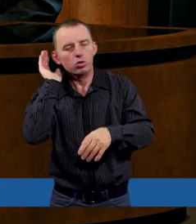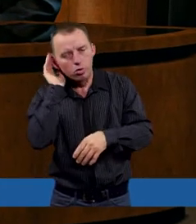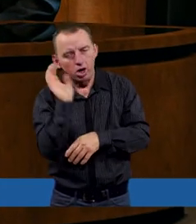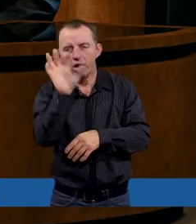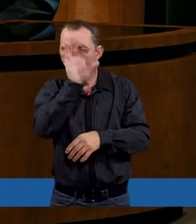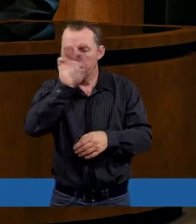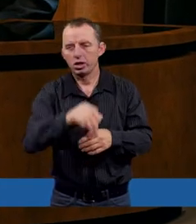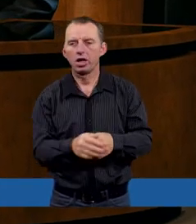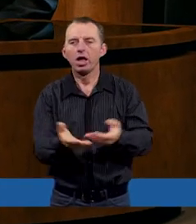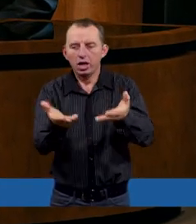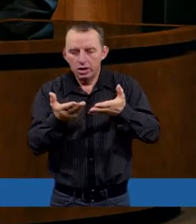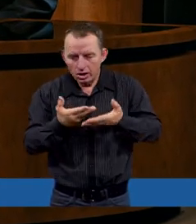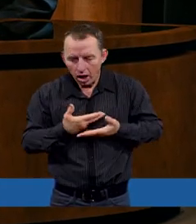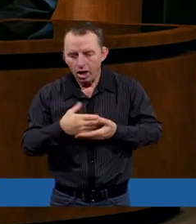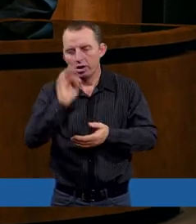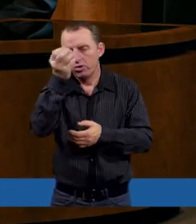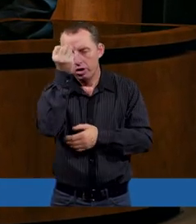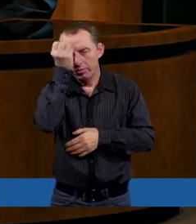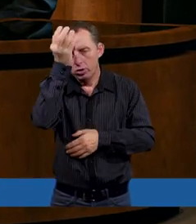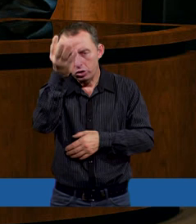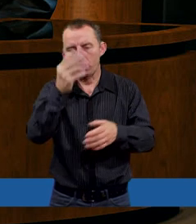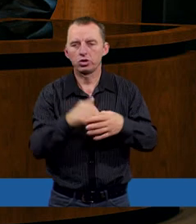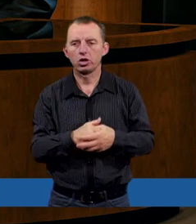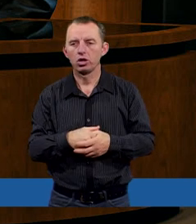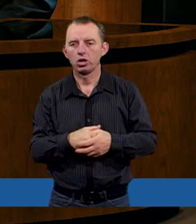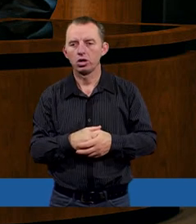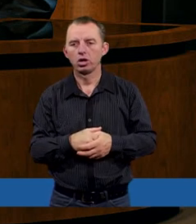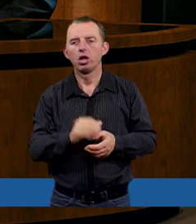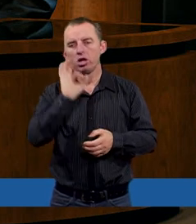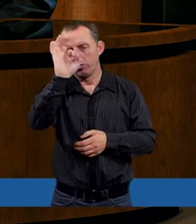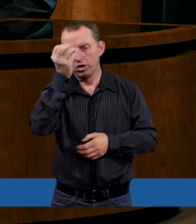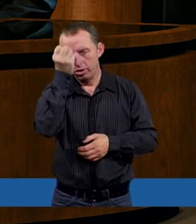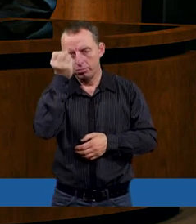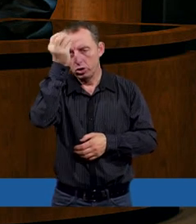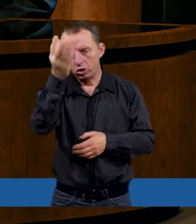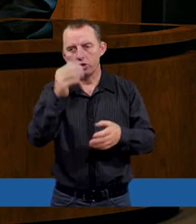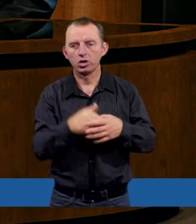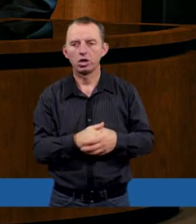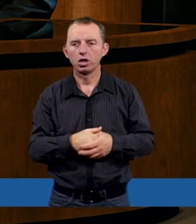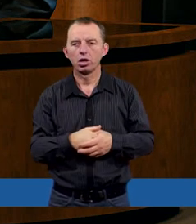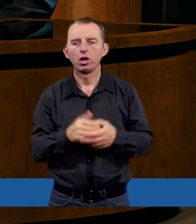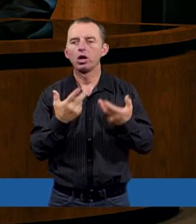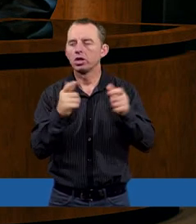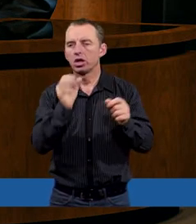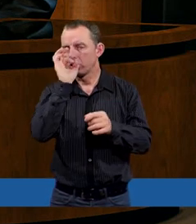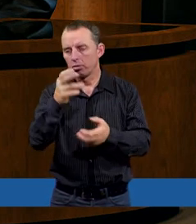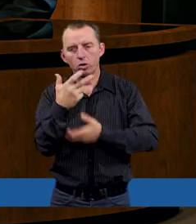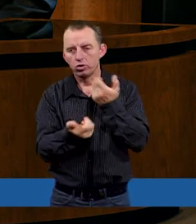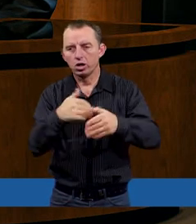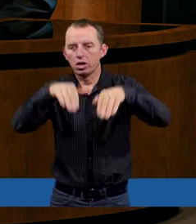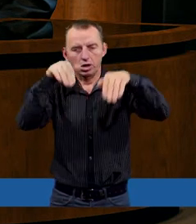Daj nam Panie Twojej mądrości, bo bez Twojej mądrości my nic dobrego